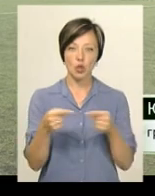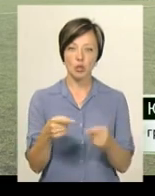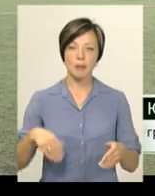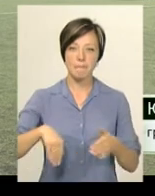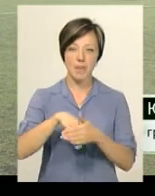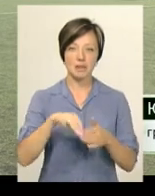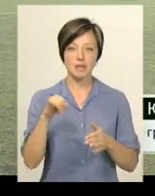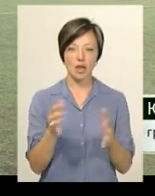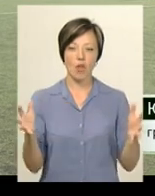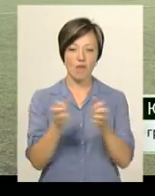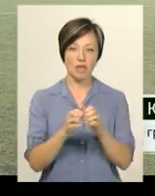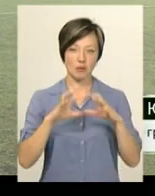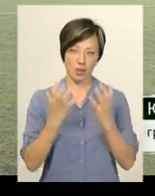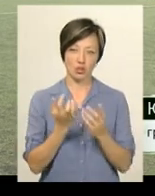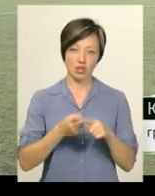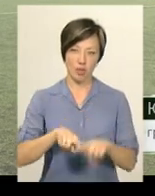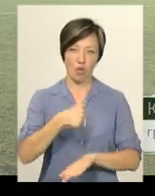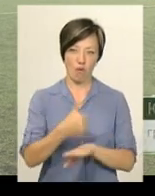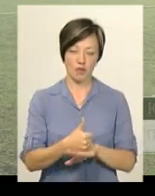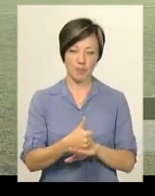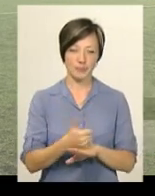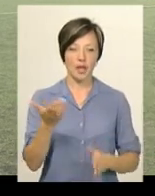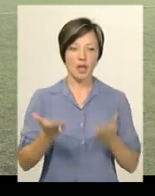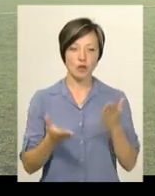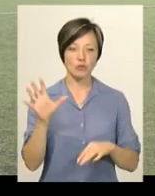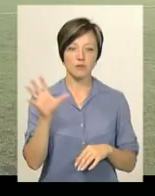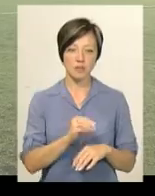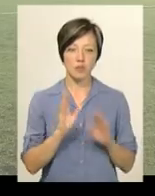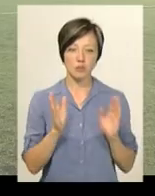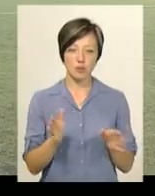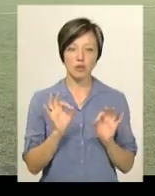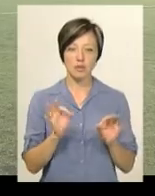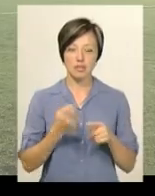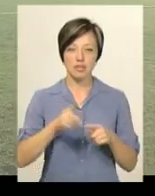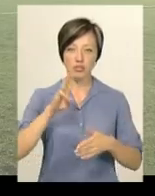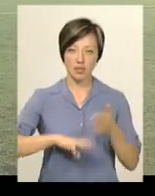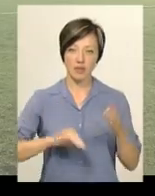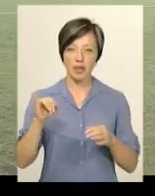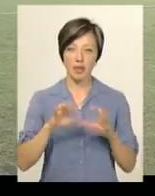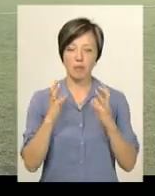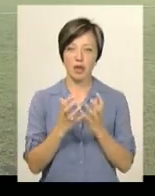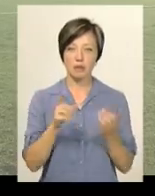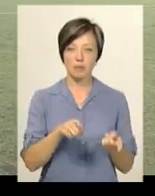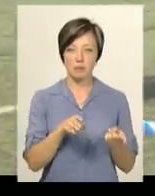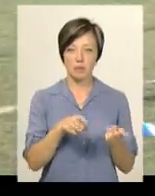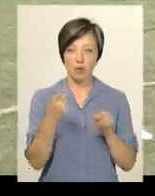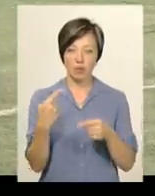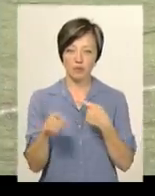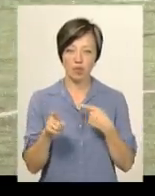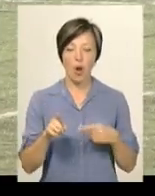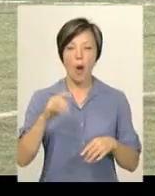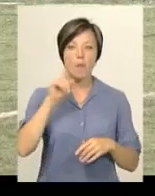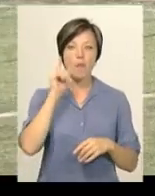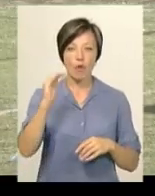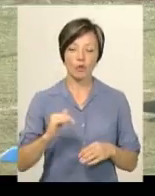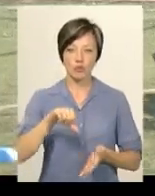ловити м'яч. Це саме головне. Якщо втрою буде іграю вперед, то це штефник і м'яч переходить іншій команді». Молодші